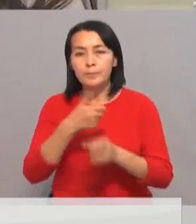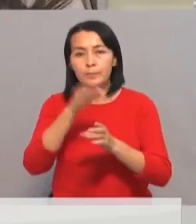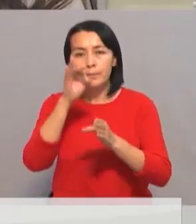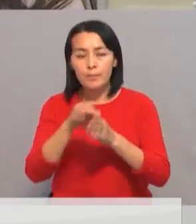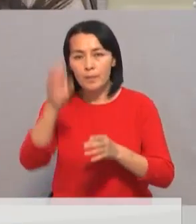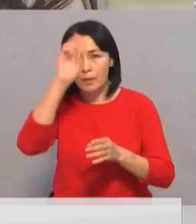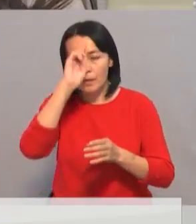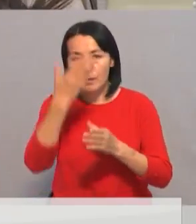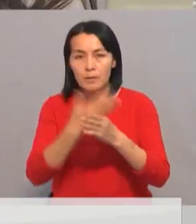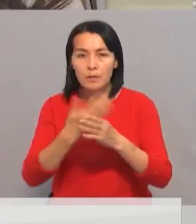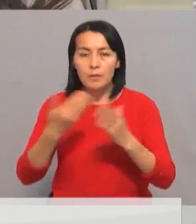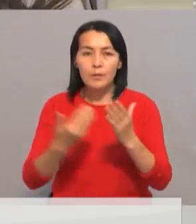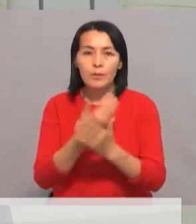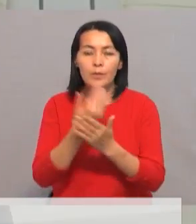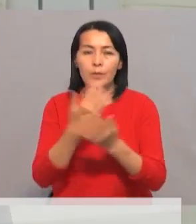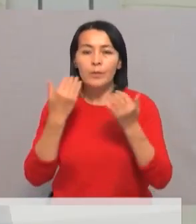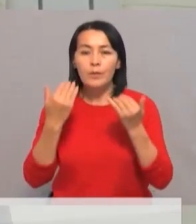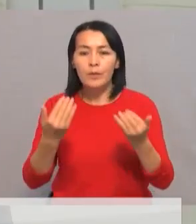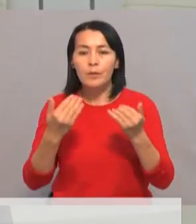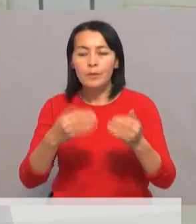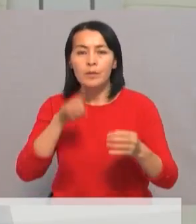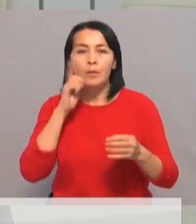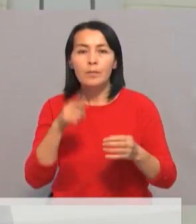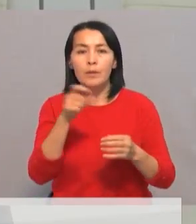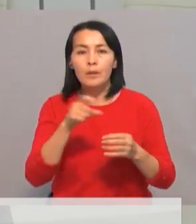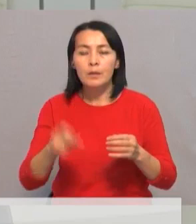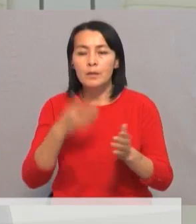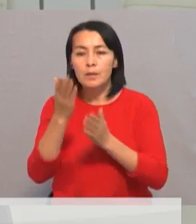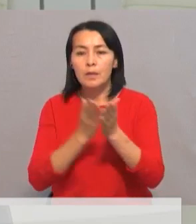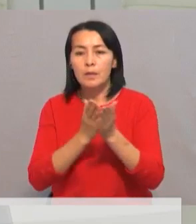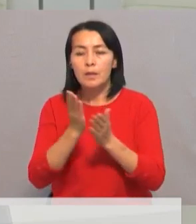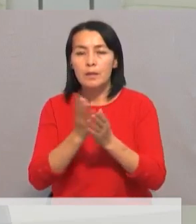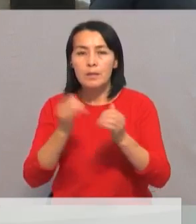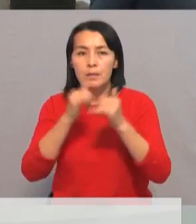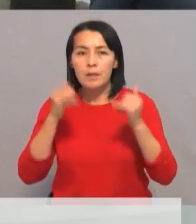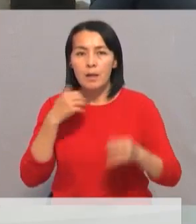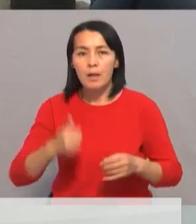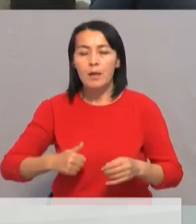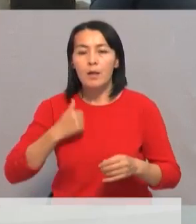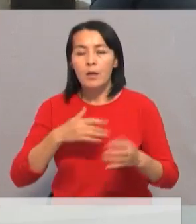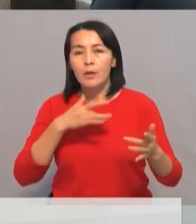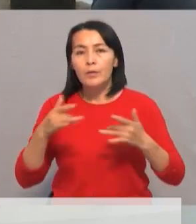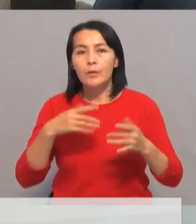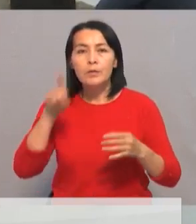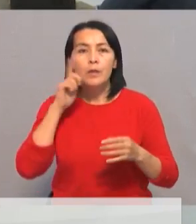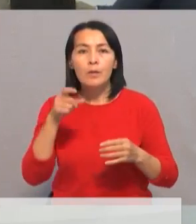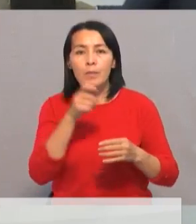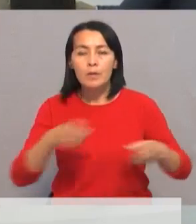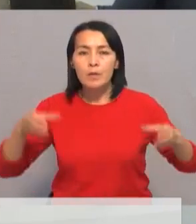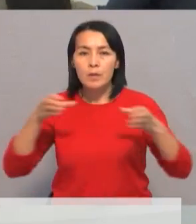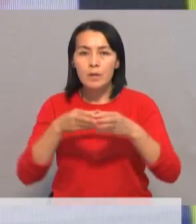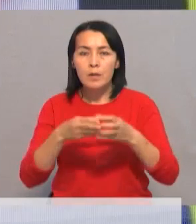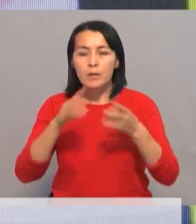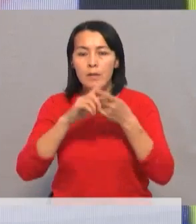цель – государственная поддержка новых и современных инициатив молодежи, направленных на формирование активного творческого молодежного сообщества.